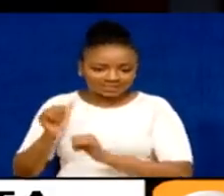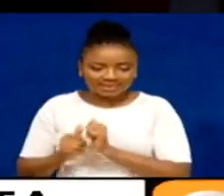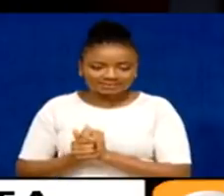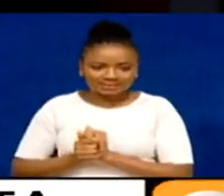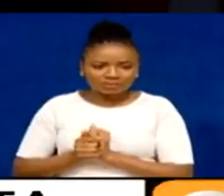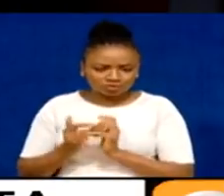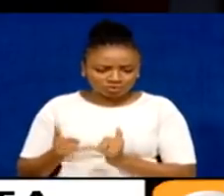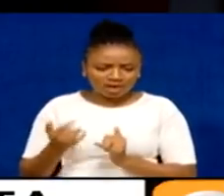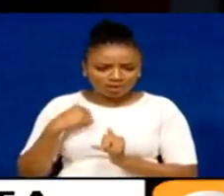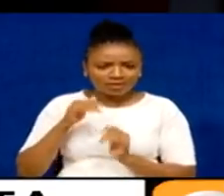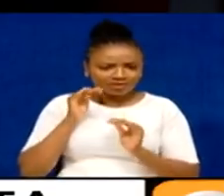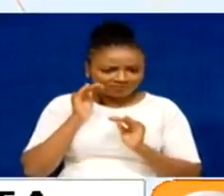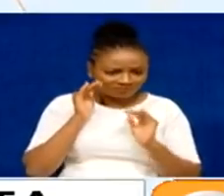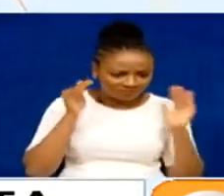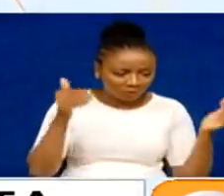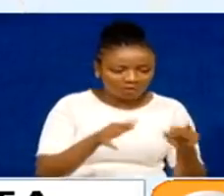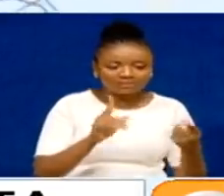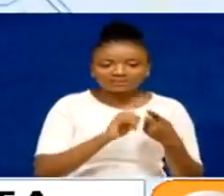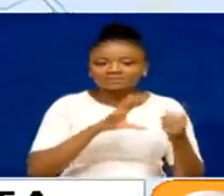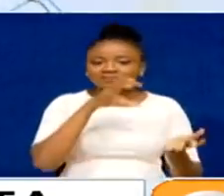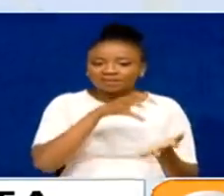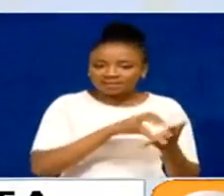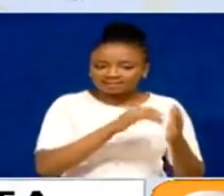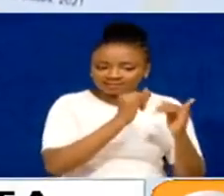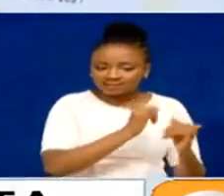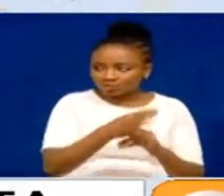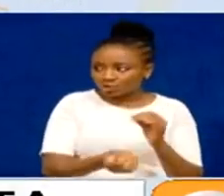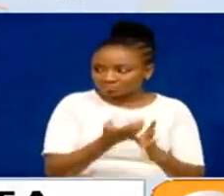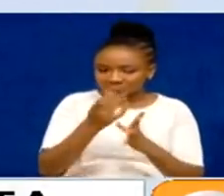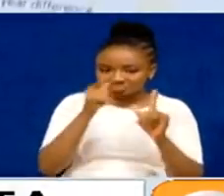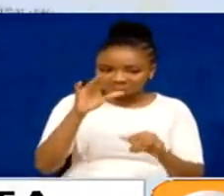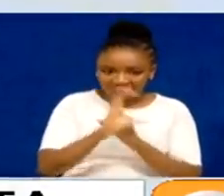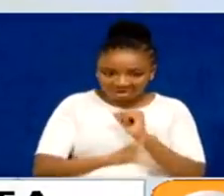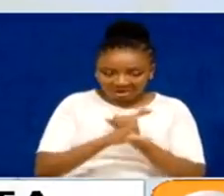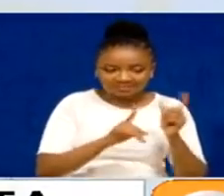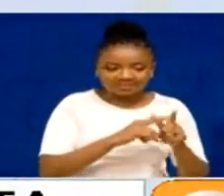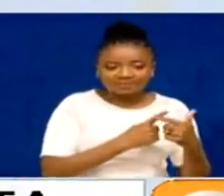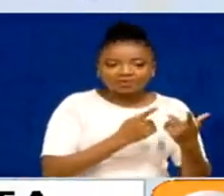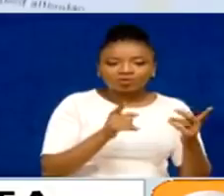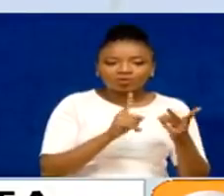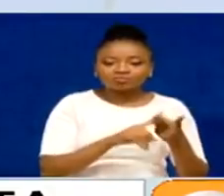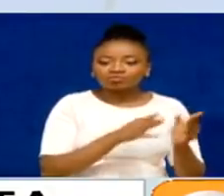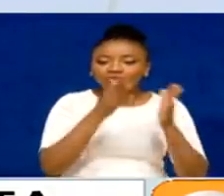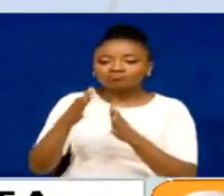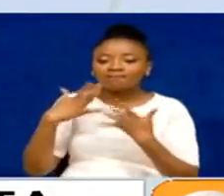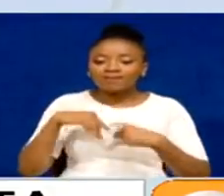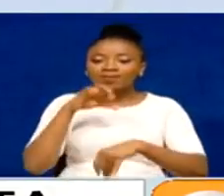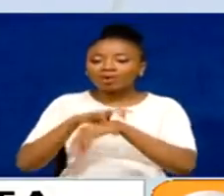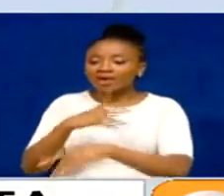many things. So it's tracking the cases that are new cases that are coming to Kenya. And then we also have vaccination data.